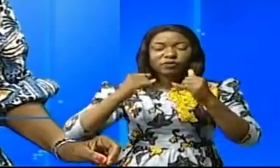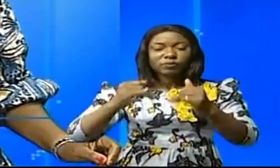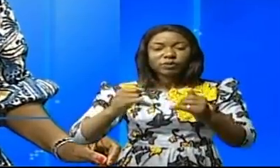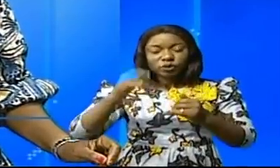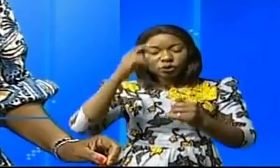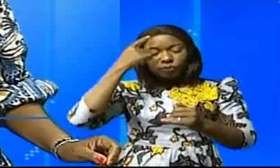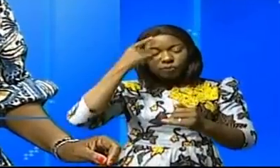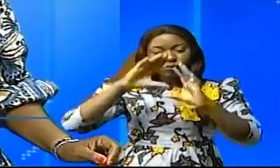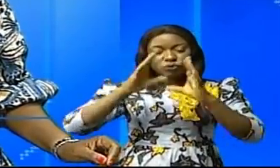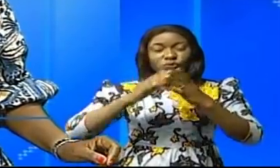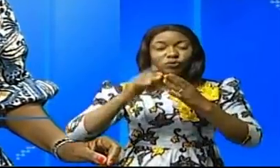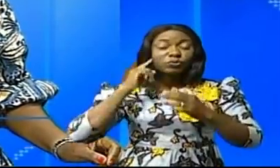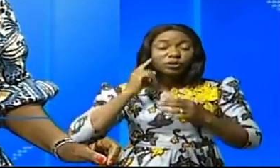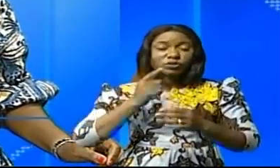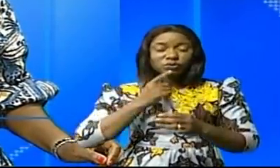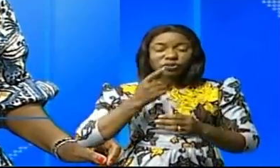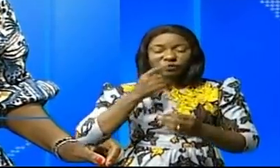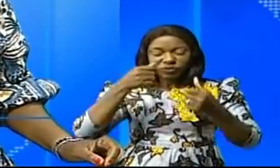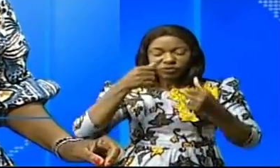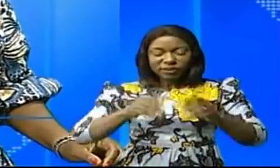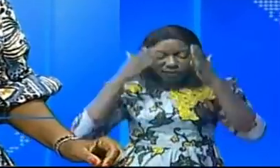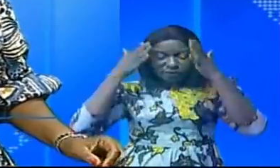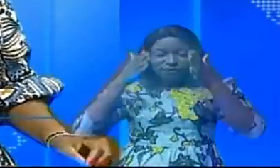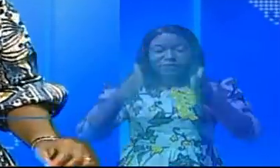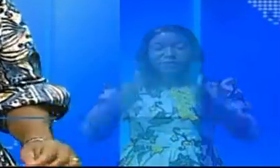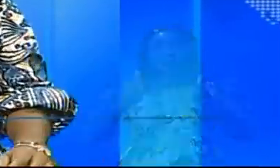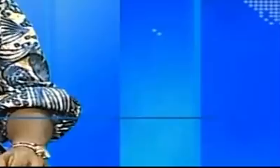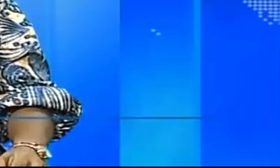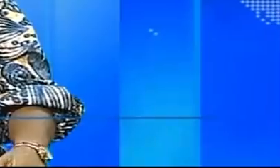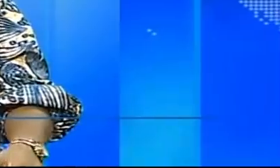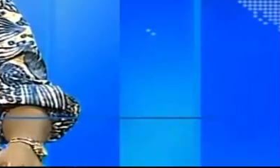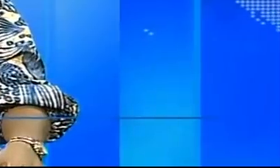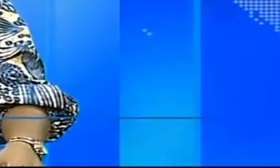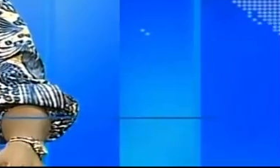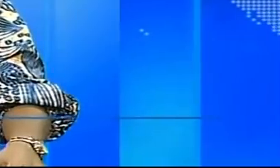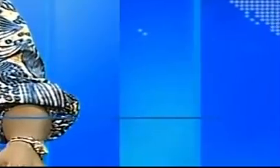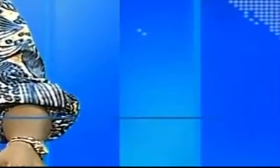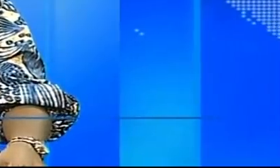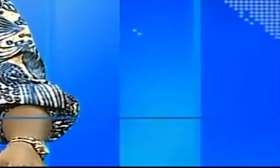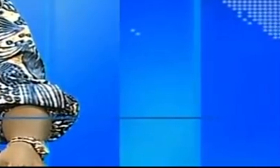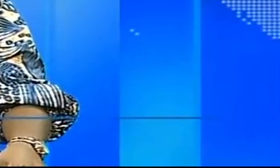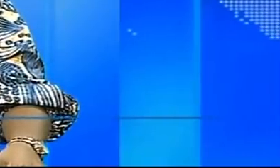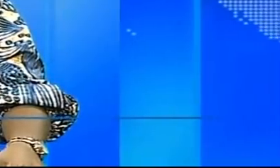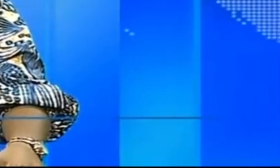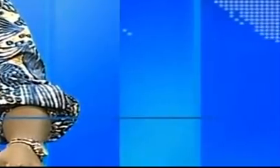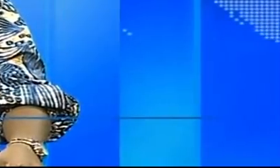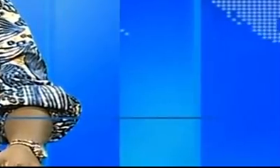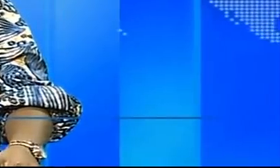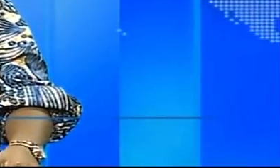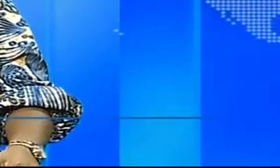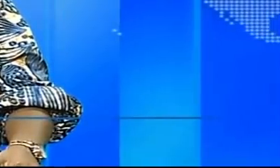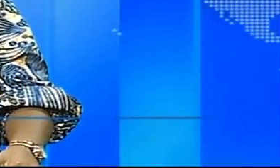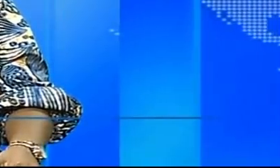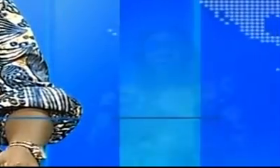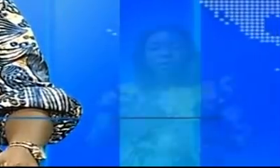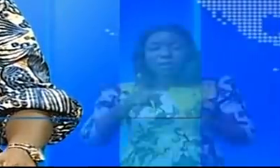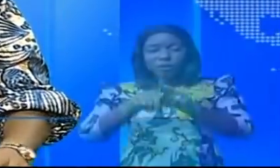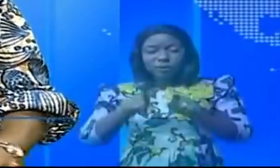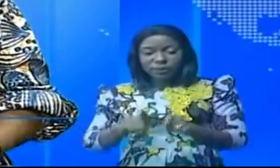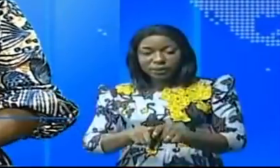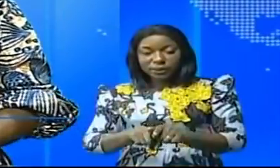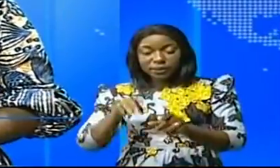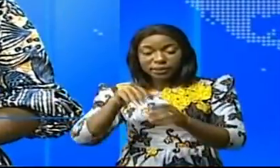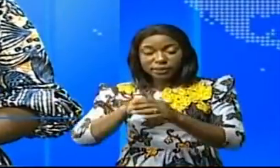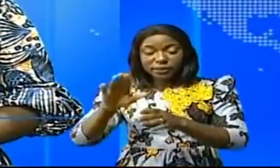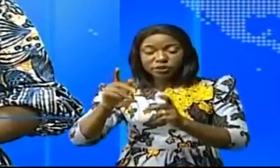avec Sandra Nyangui-Tab. Keren Kankolongo-Rodépenda et Jonathan Moubalama ont assuré la partie technique de